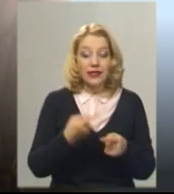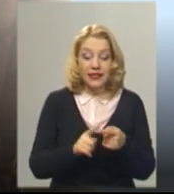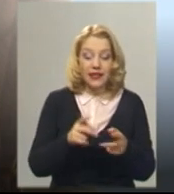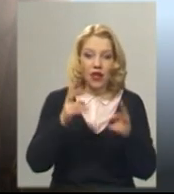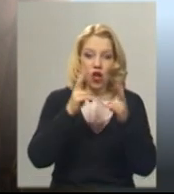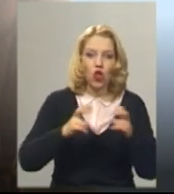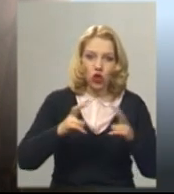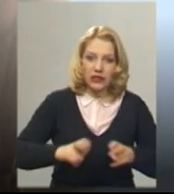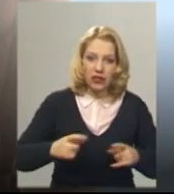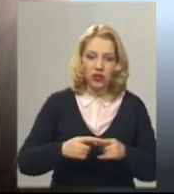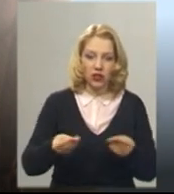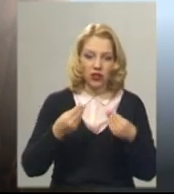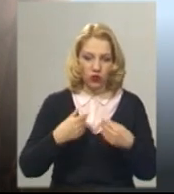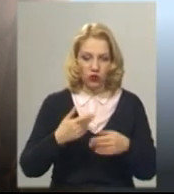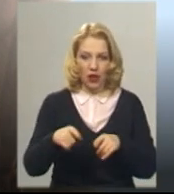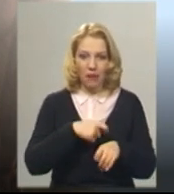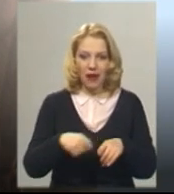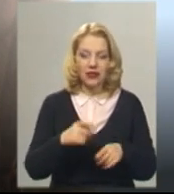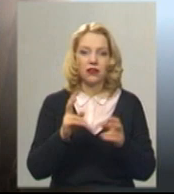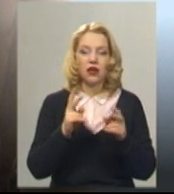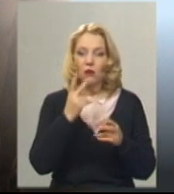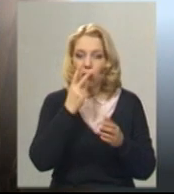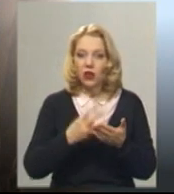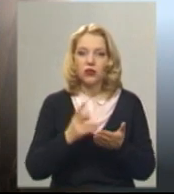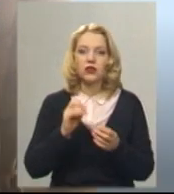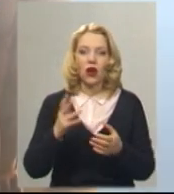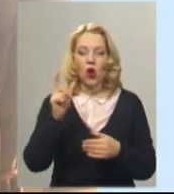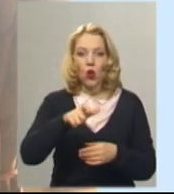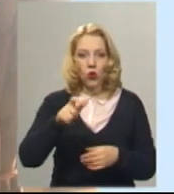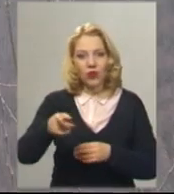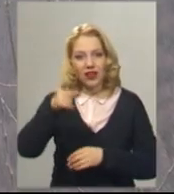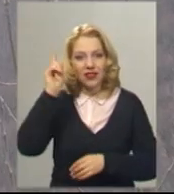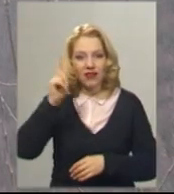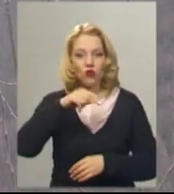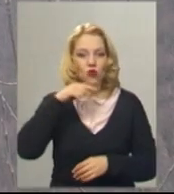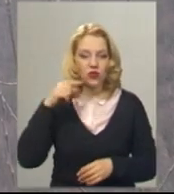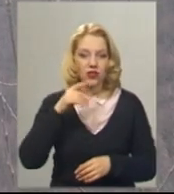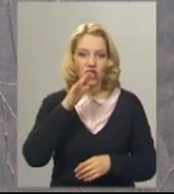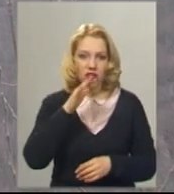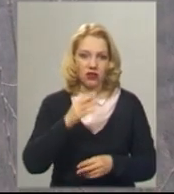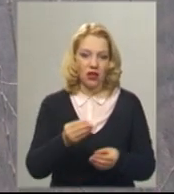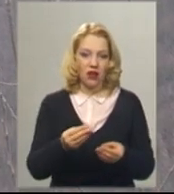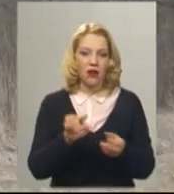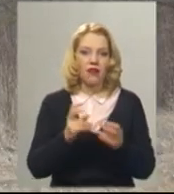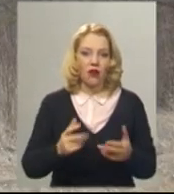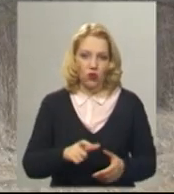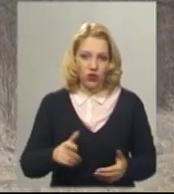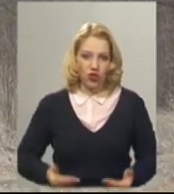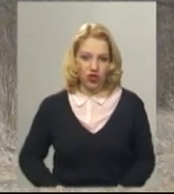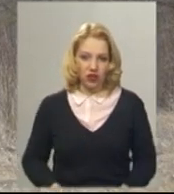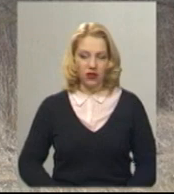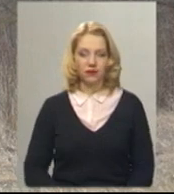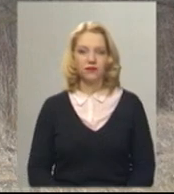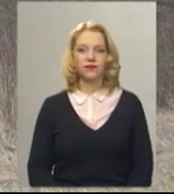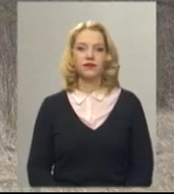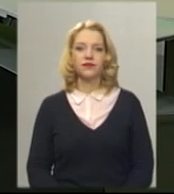нового матеріалу, який нам проливає світло, як жили люди у давній руський час на наших теренах. Світлана Поробок, Віктор Кривий, новини на Суспільному,